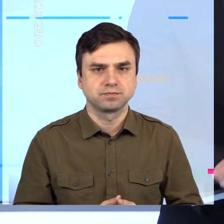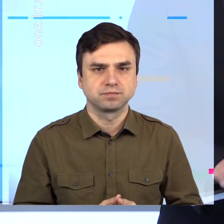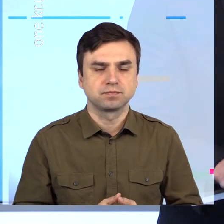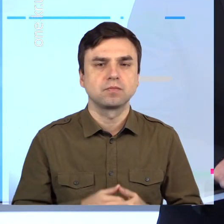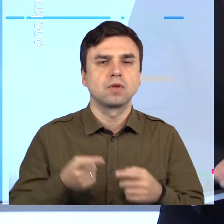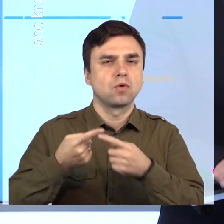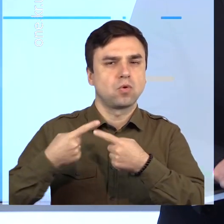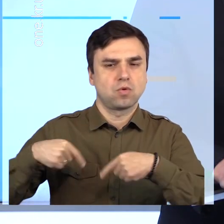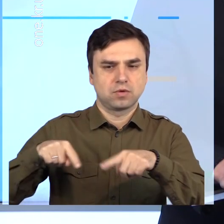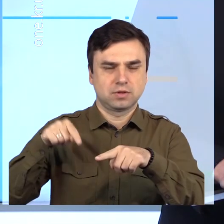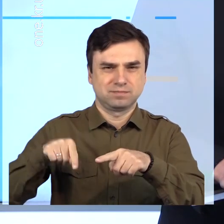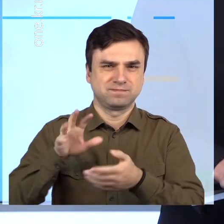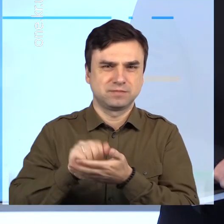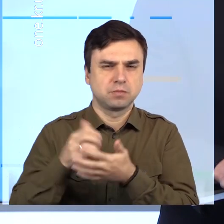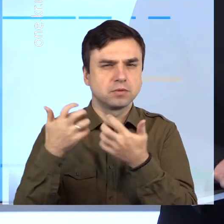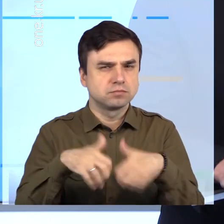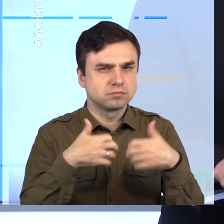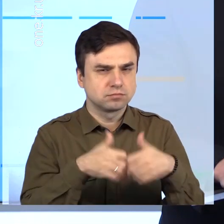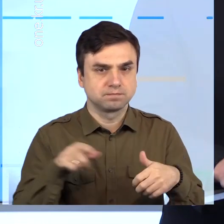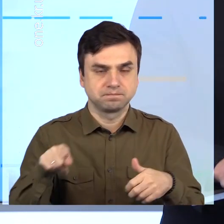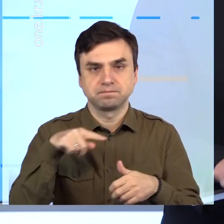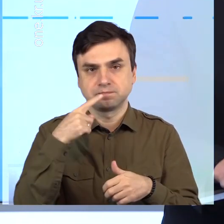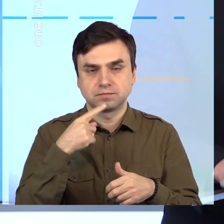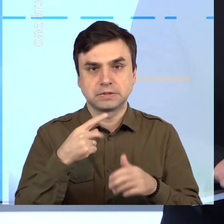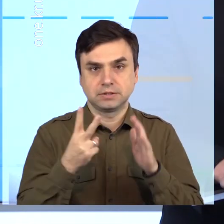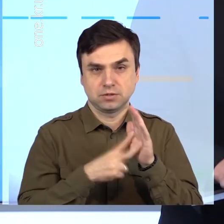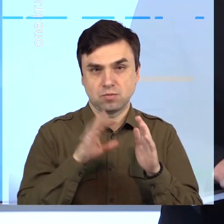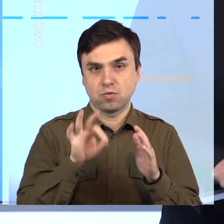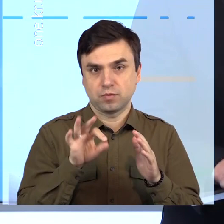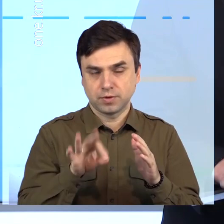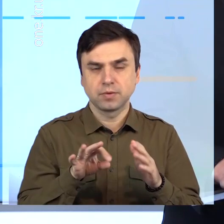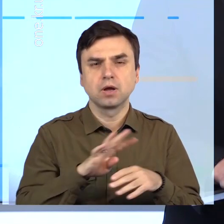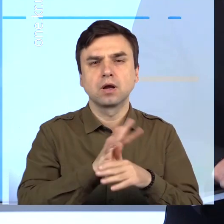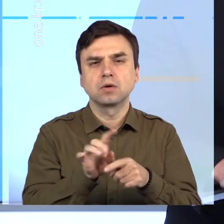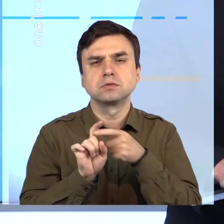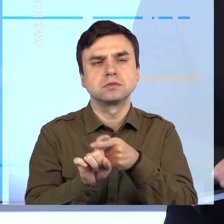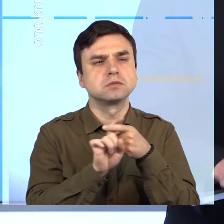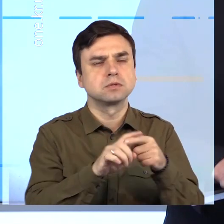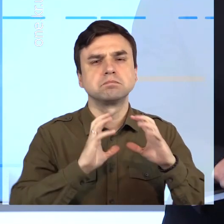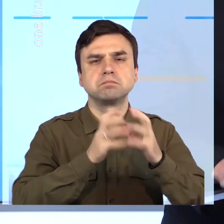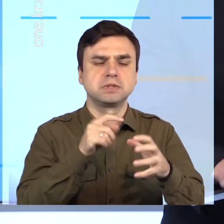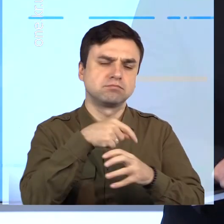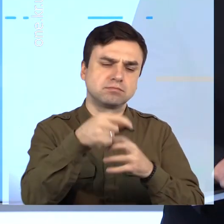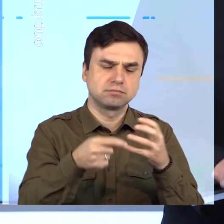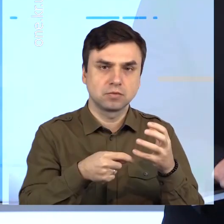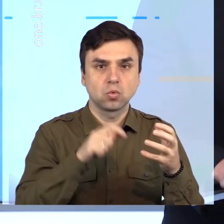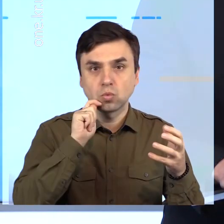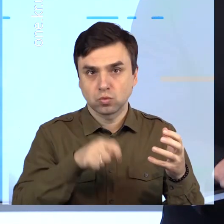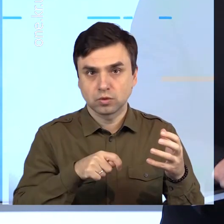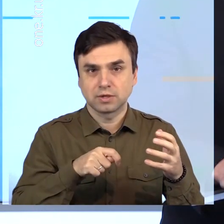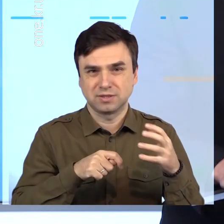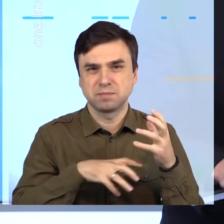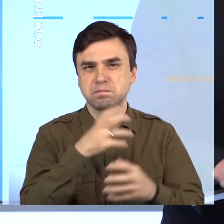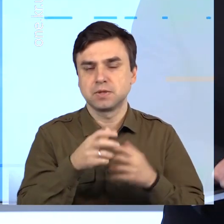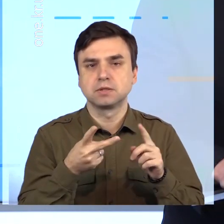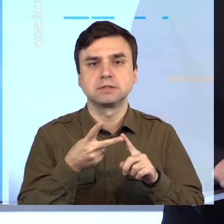статистичного ресурсу Worldometers, станом на 7 жовтня за кількістю нових випадків ковіду Україна посіла сьоме місце